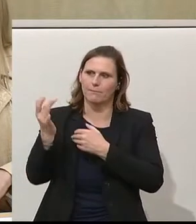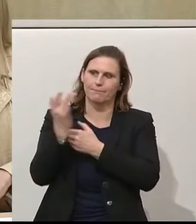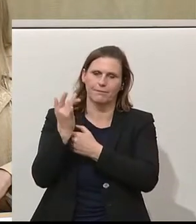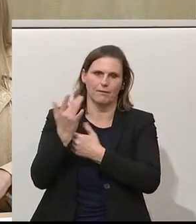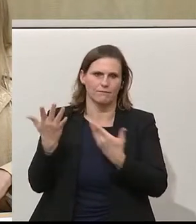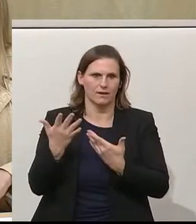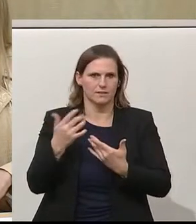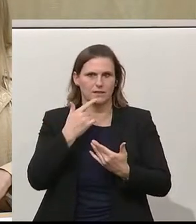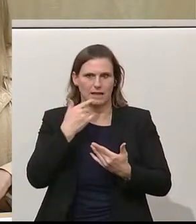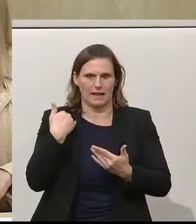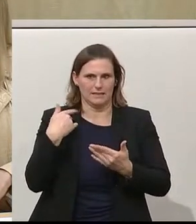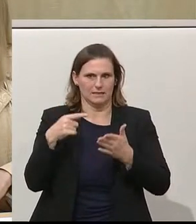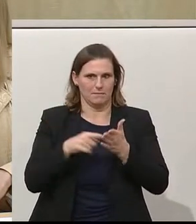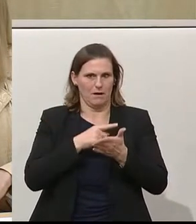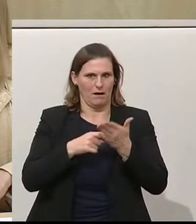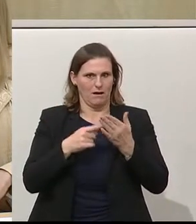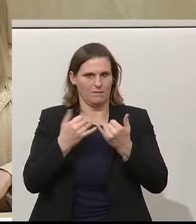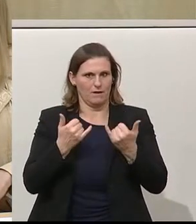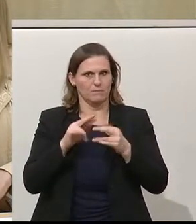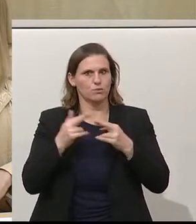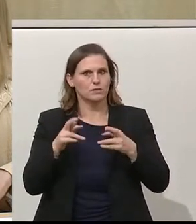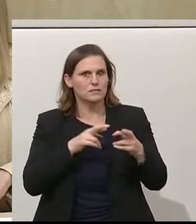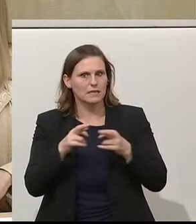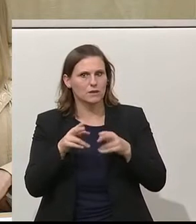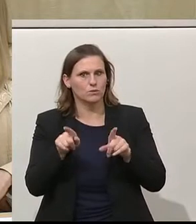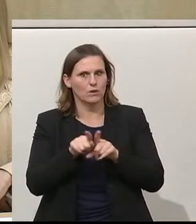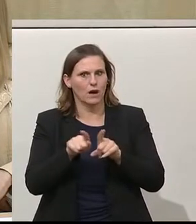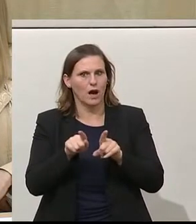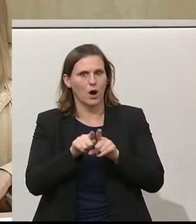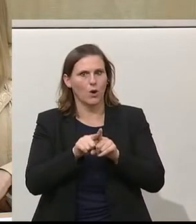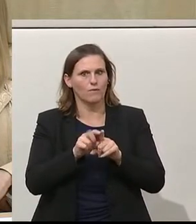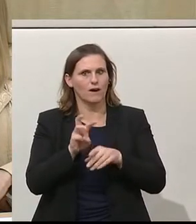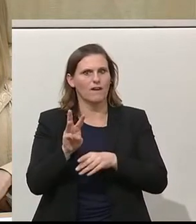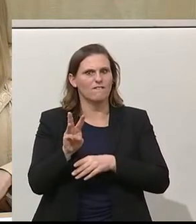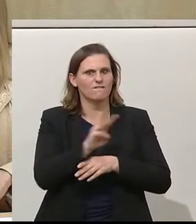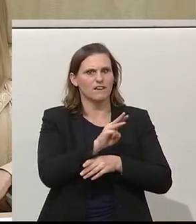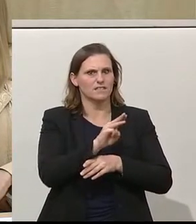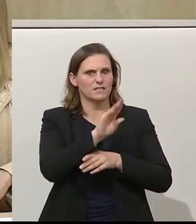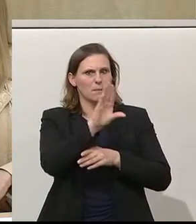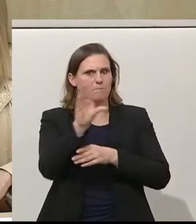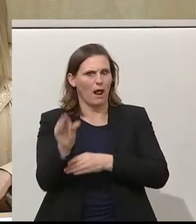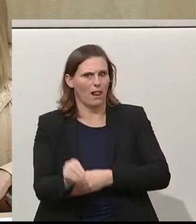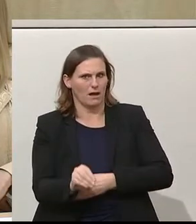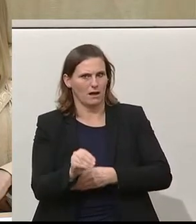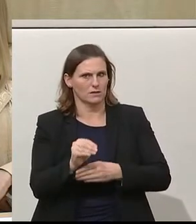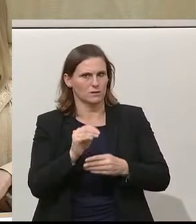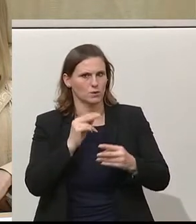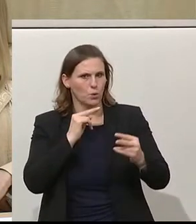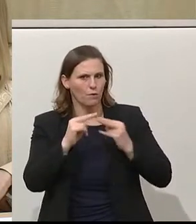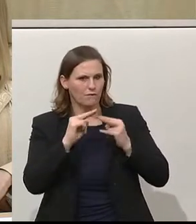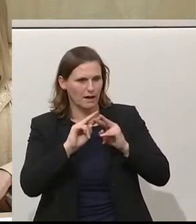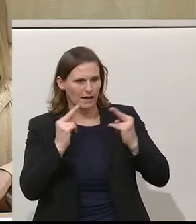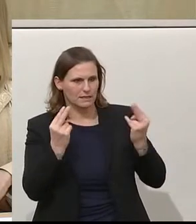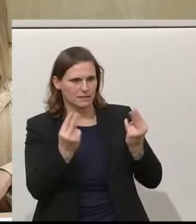Wir haben letztes Mal in der Bundesregierung auch eine Westbalkan-Konferenz gemacht mit jenen Staaten, die Mitglied